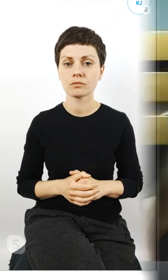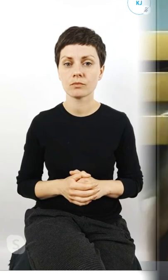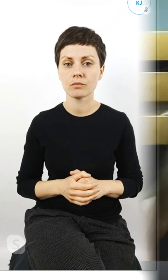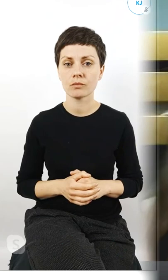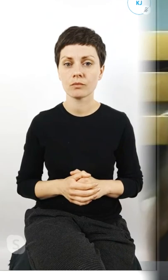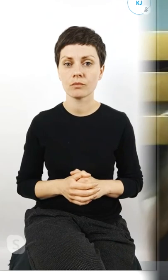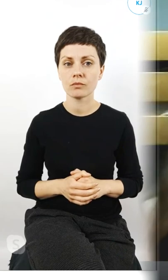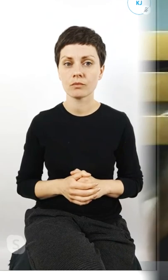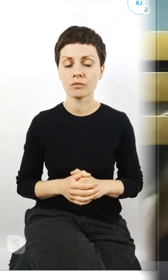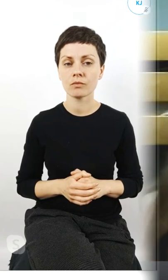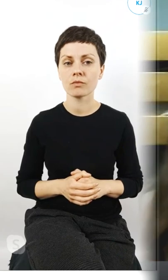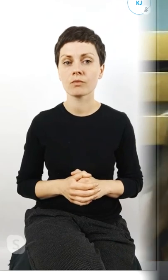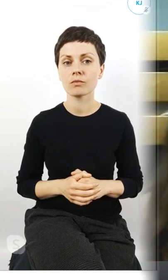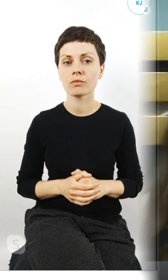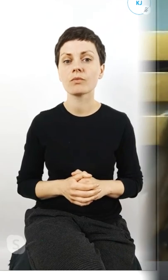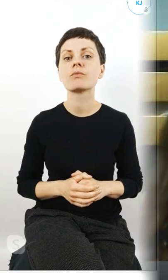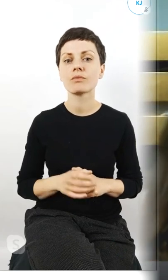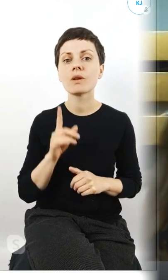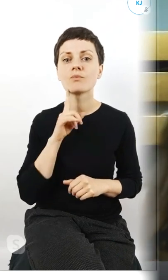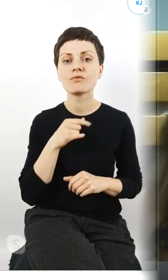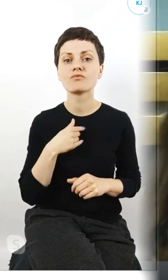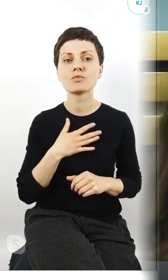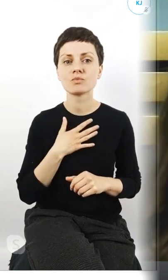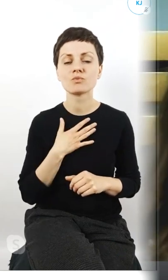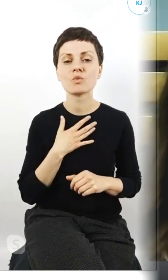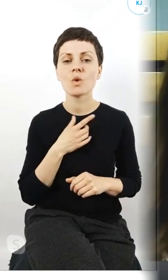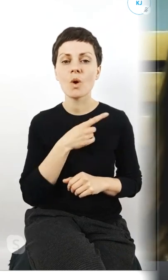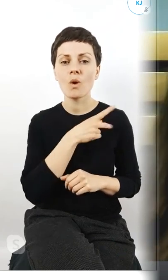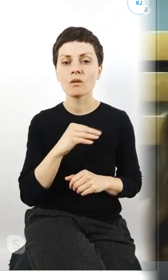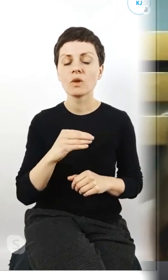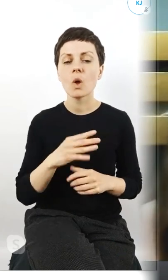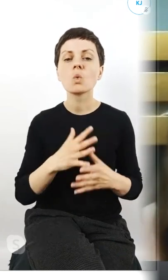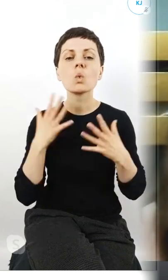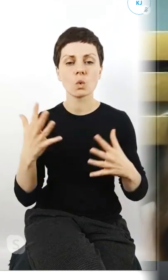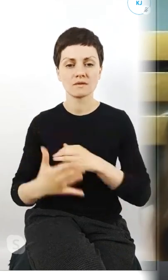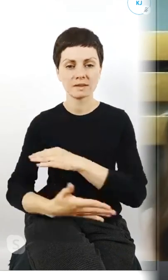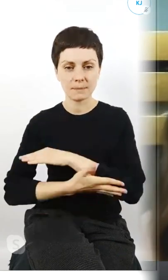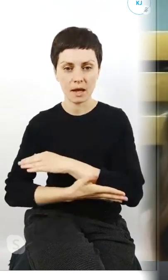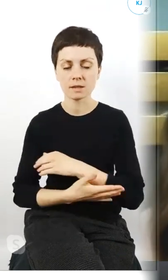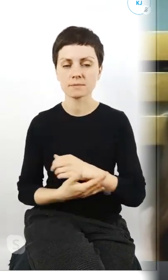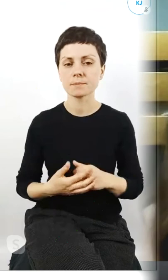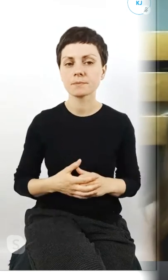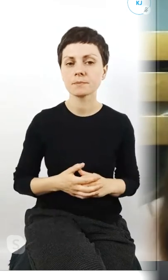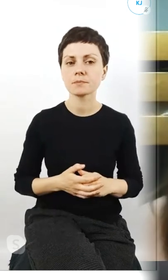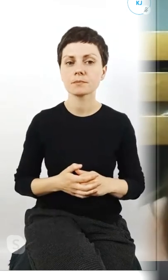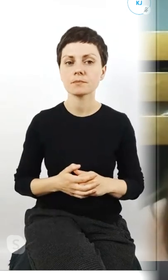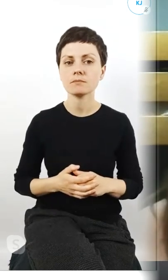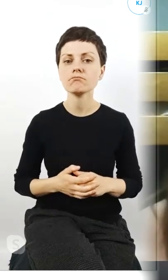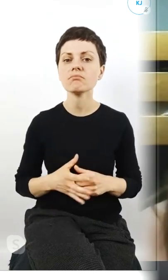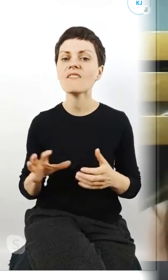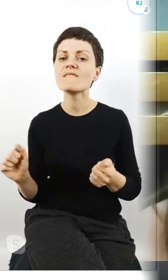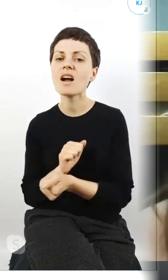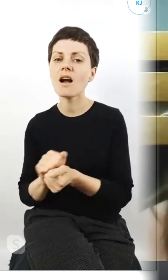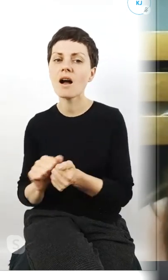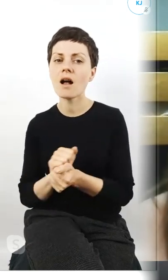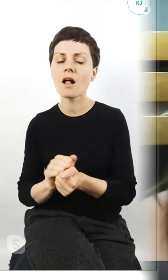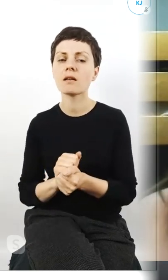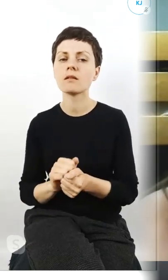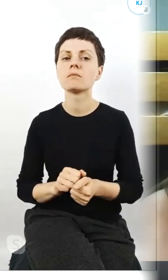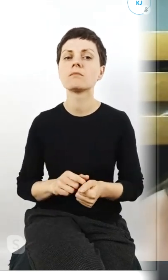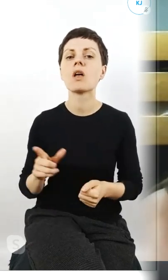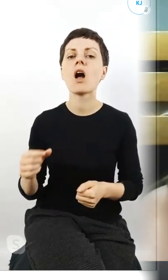jest na pewno Unia Europejska jest przede wszystkim dużym wsparciem w walce o